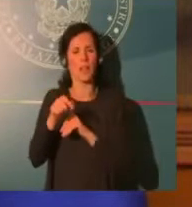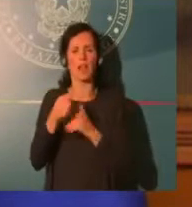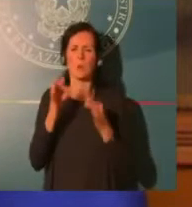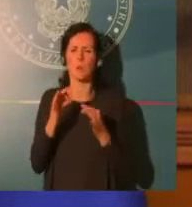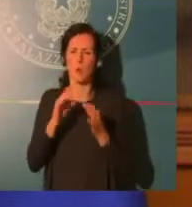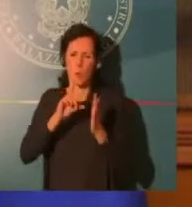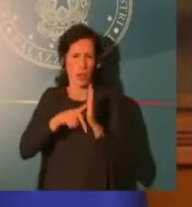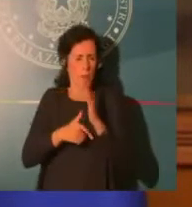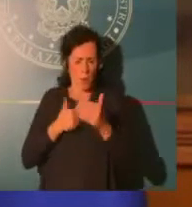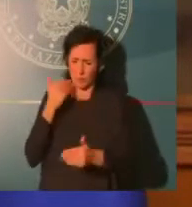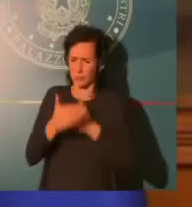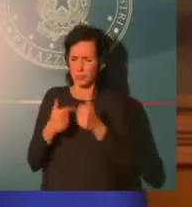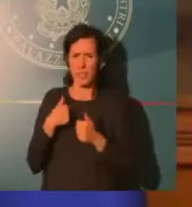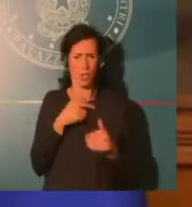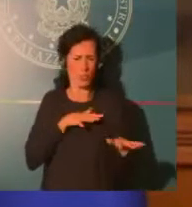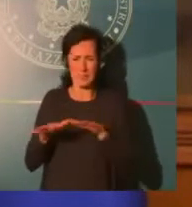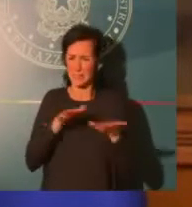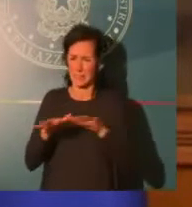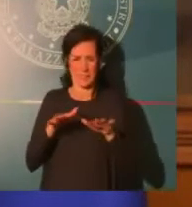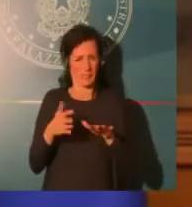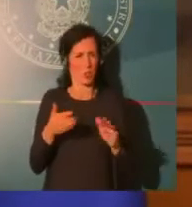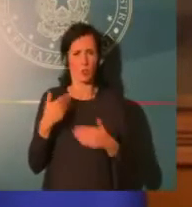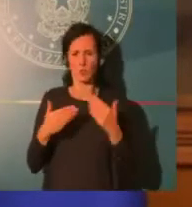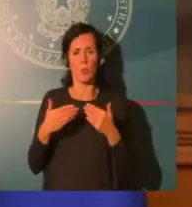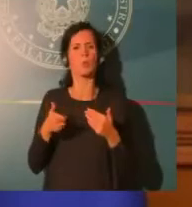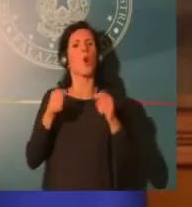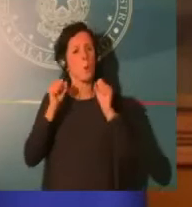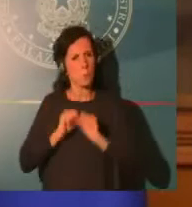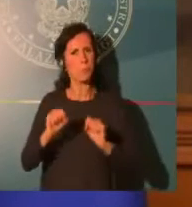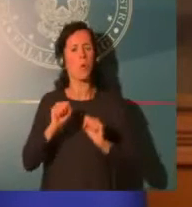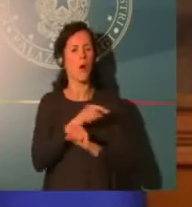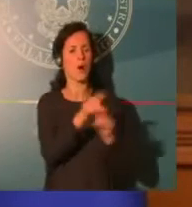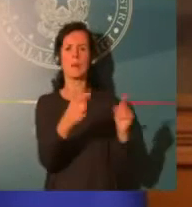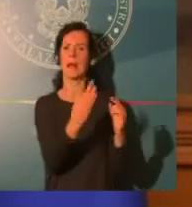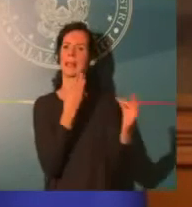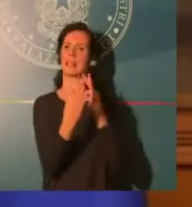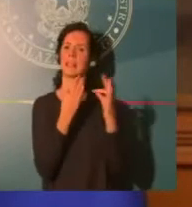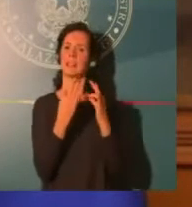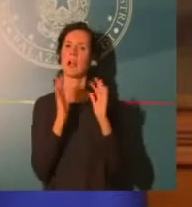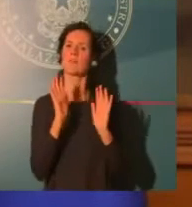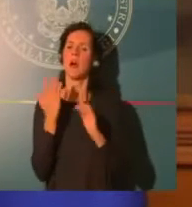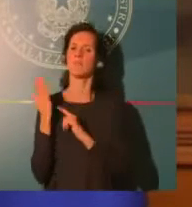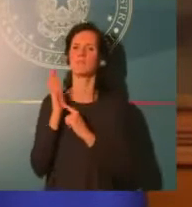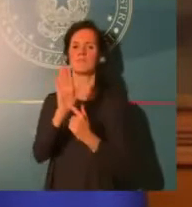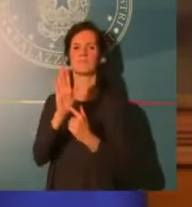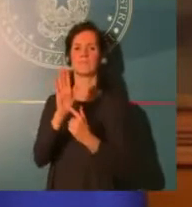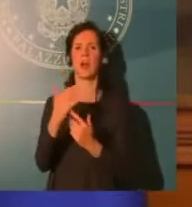responsabilità del governo che c'è gente che soffre e che non può aspettare. Per quanto riguarda la seconda domanda,